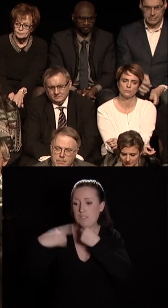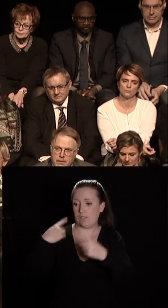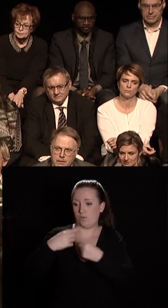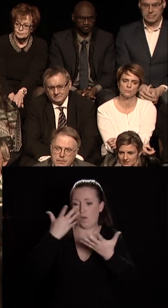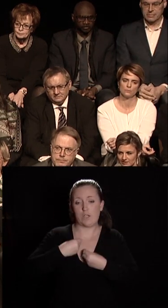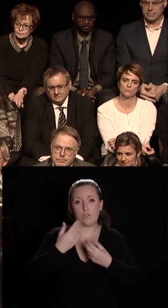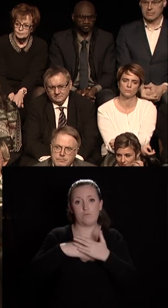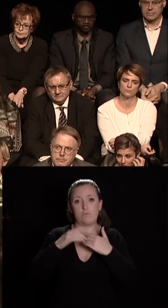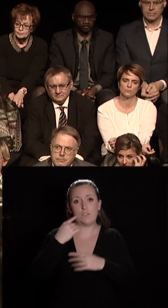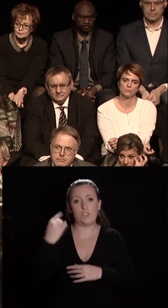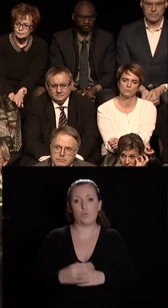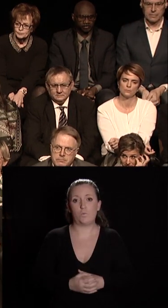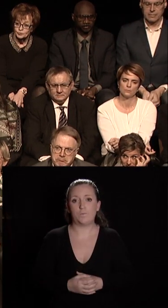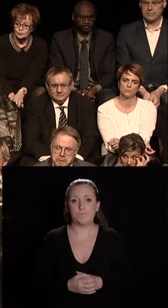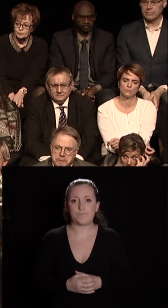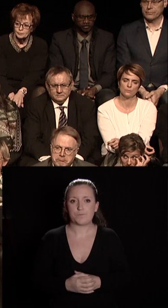et j'ai à coeur